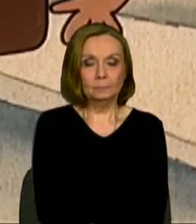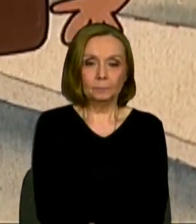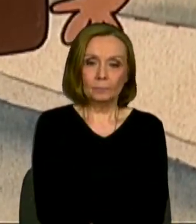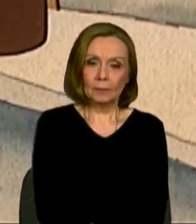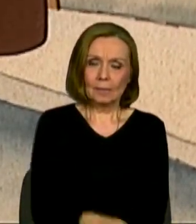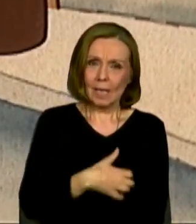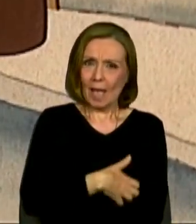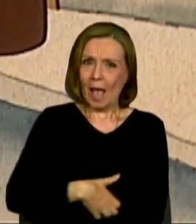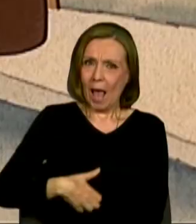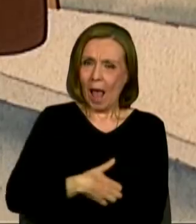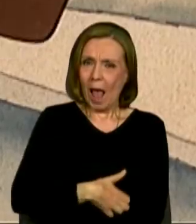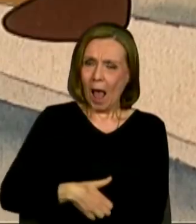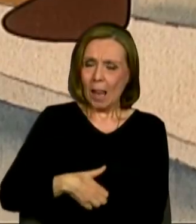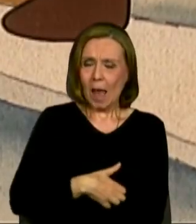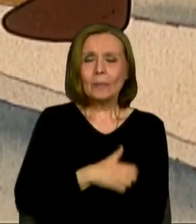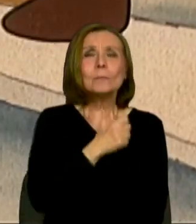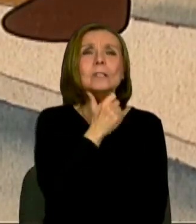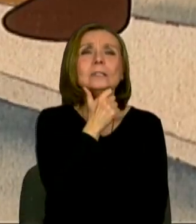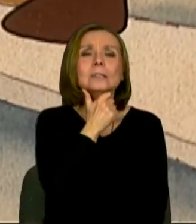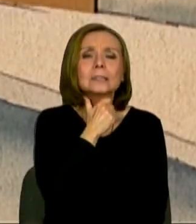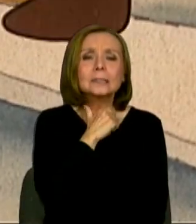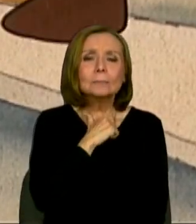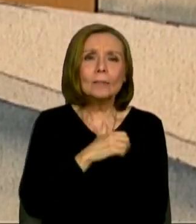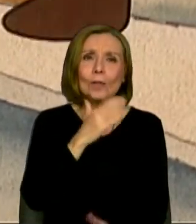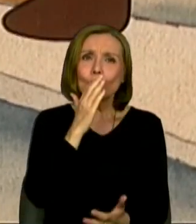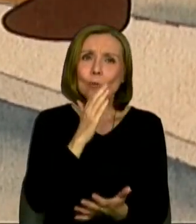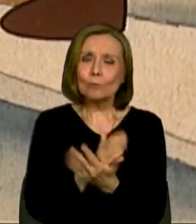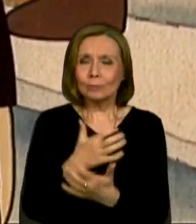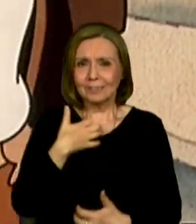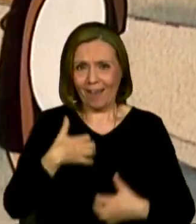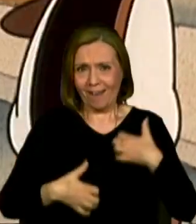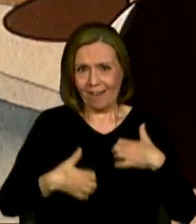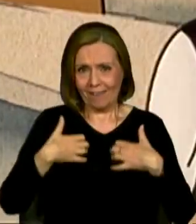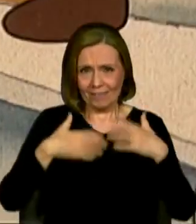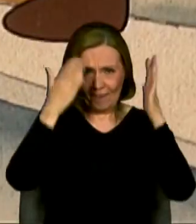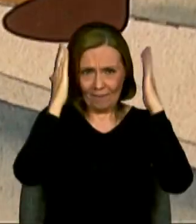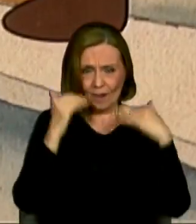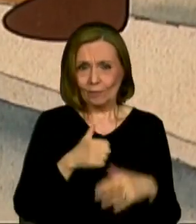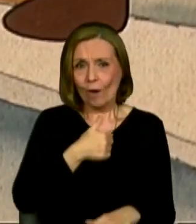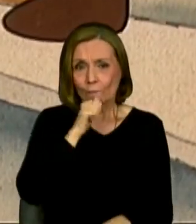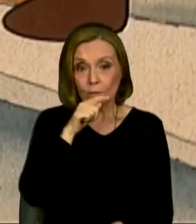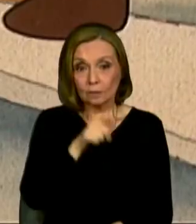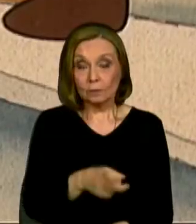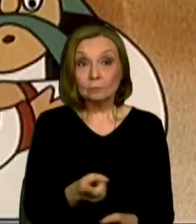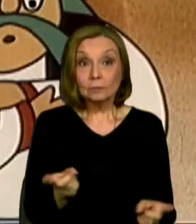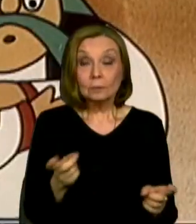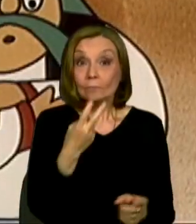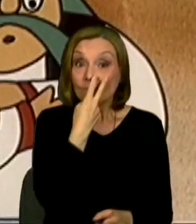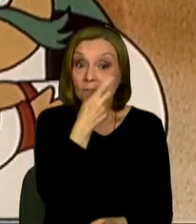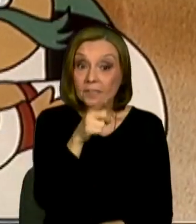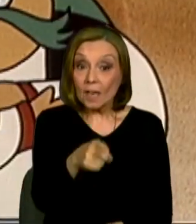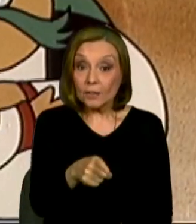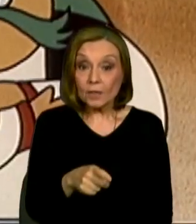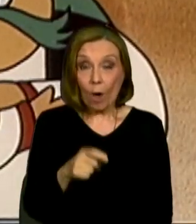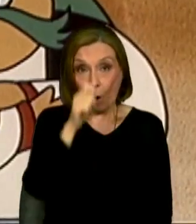Hladný bol, smetný bol, už sa hneval aj na vodníka, keď tu zbadal jeho klobúčik. No